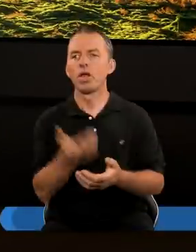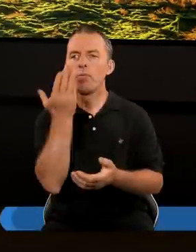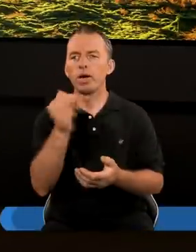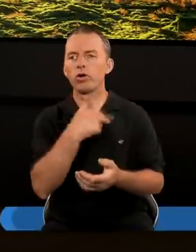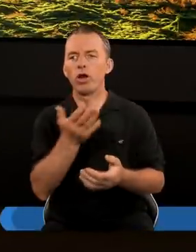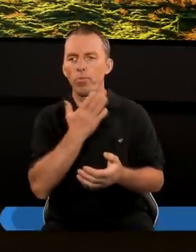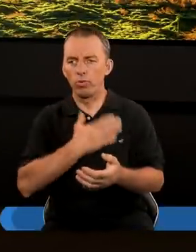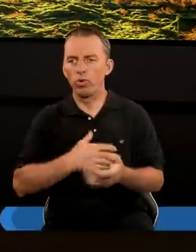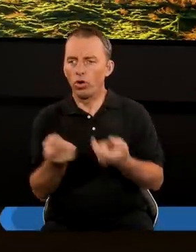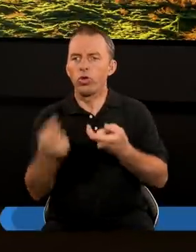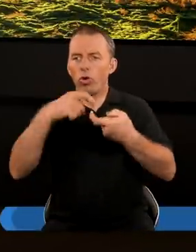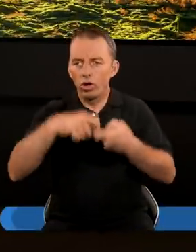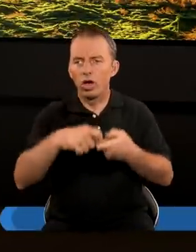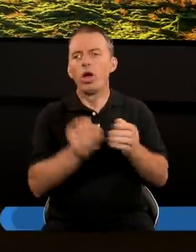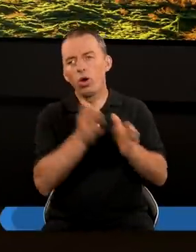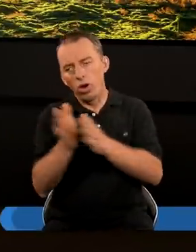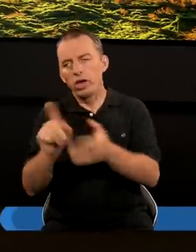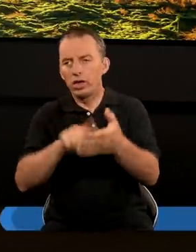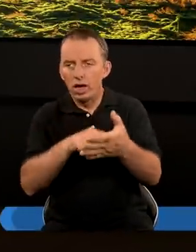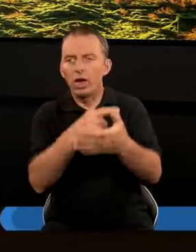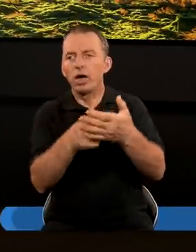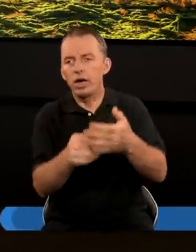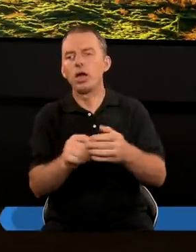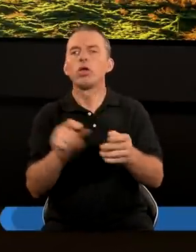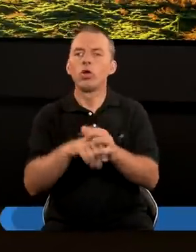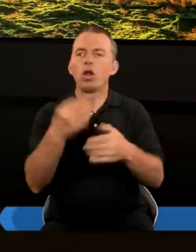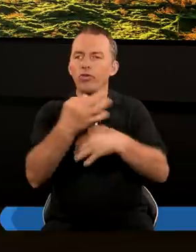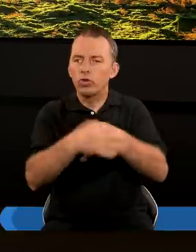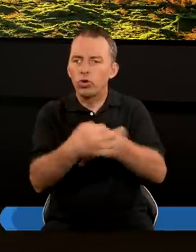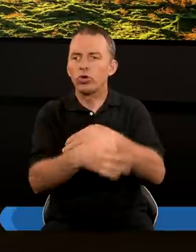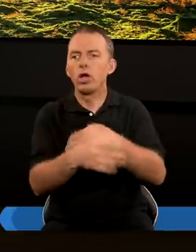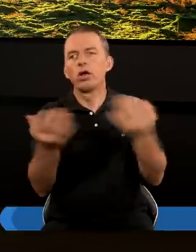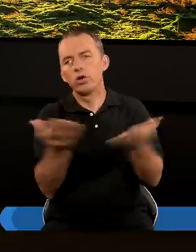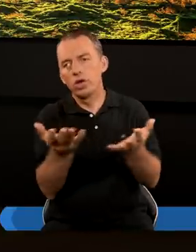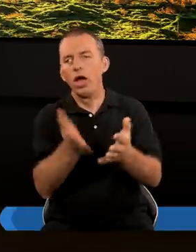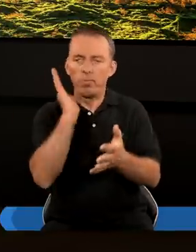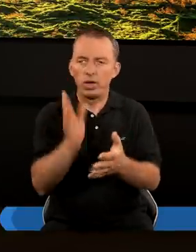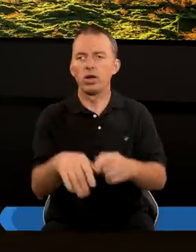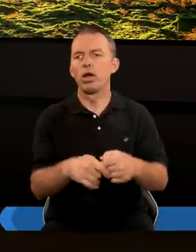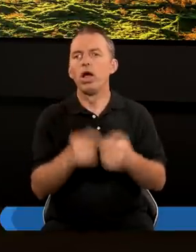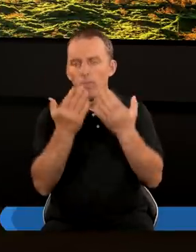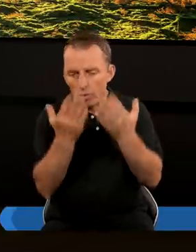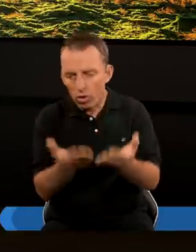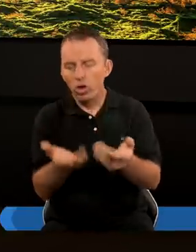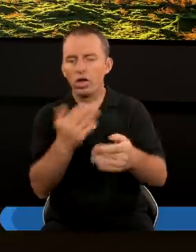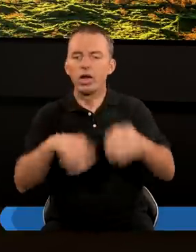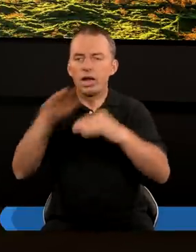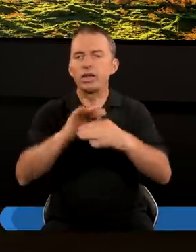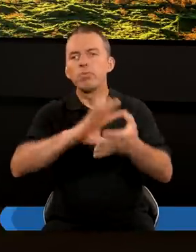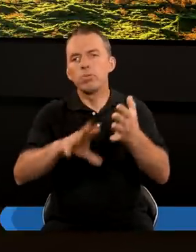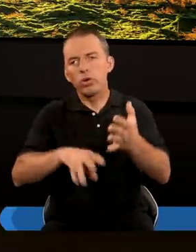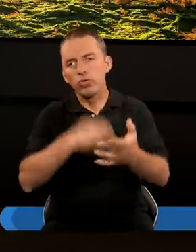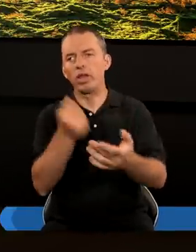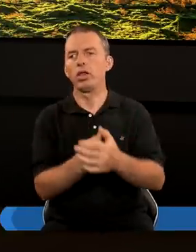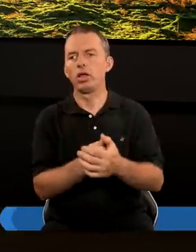Bardzo nam miło, że dołączyliście kolejny raz do nas tutaj w studio, gdzie będziemy chcieli pochylić się nad Piśmem